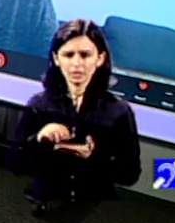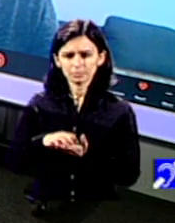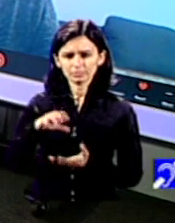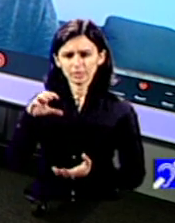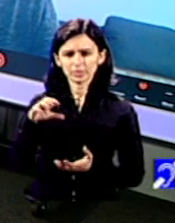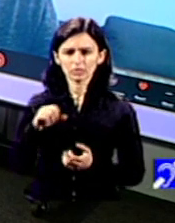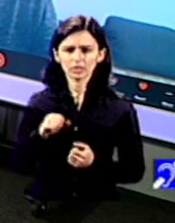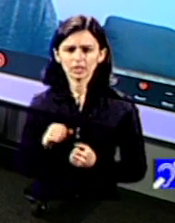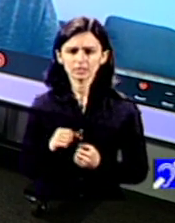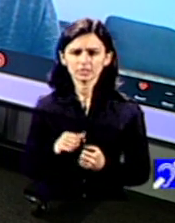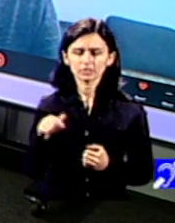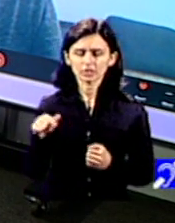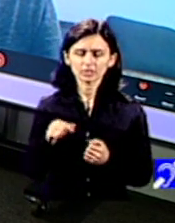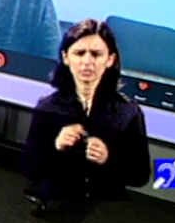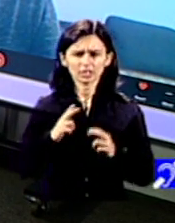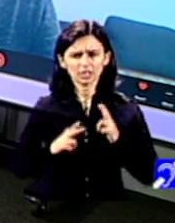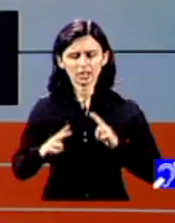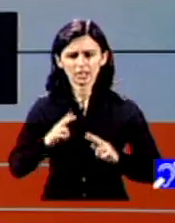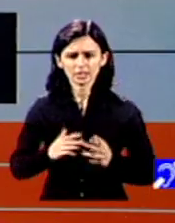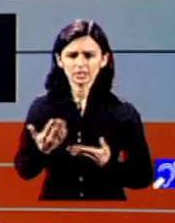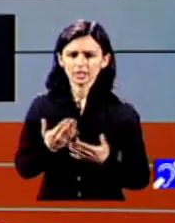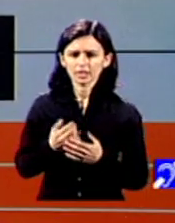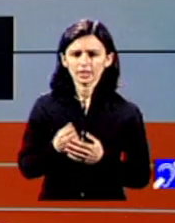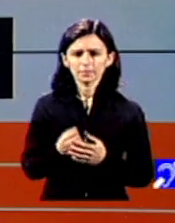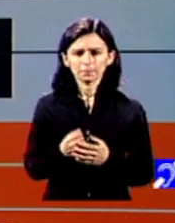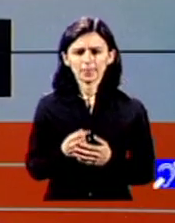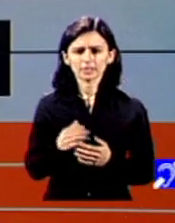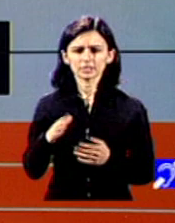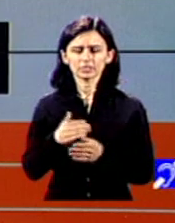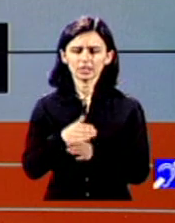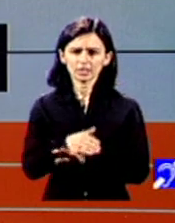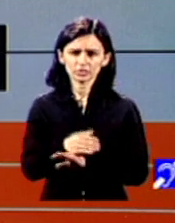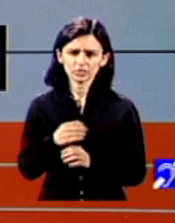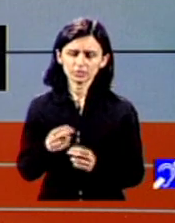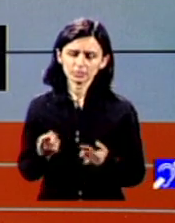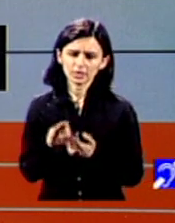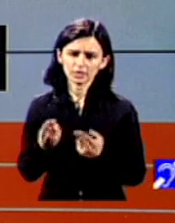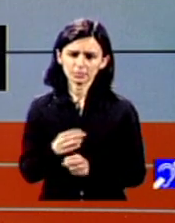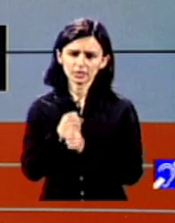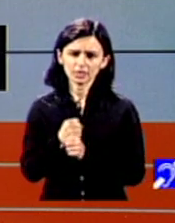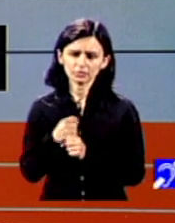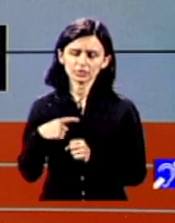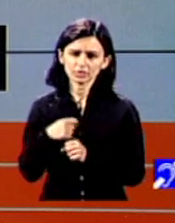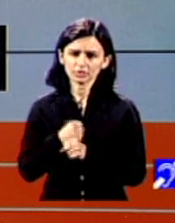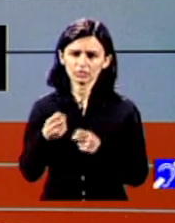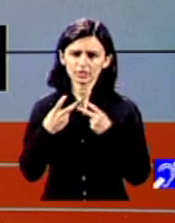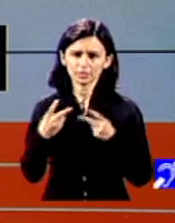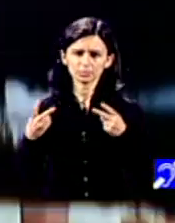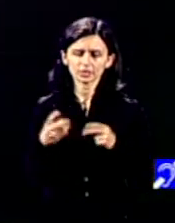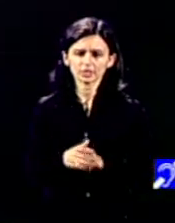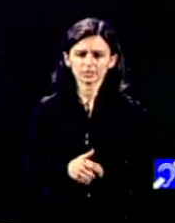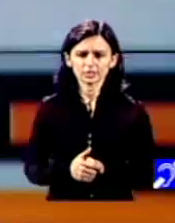tocmai de aceea astfel de relaxare care să permită până la urmă acces mai repede la fonduri este extrem de importantă e un comitet